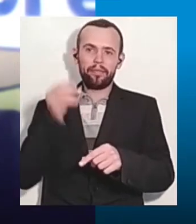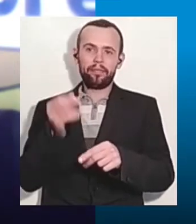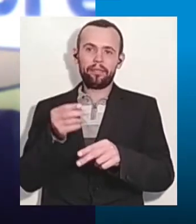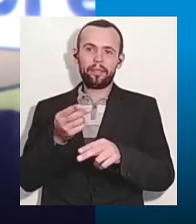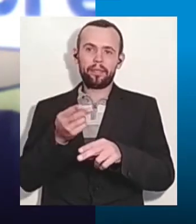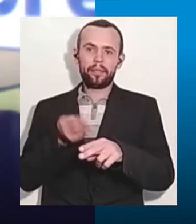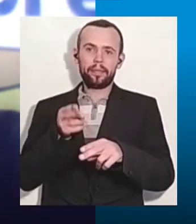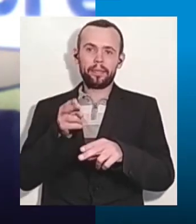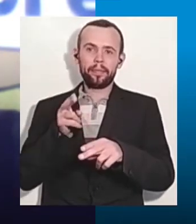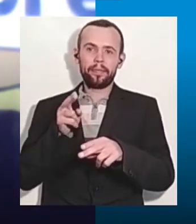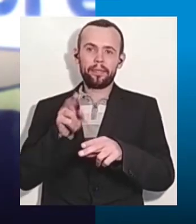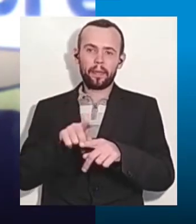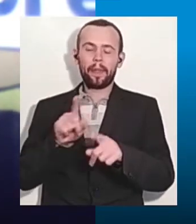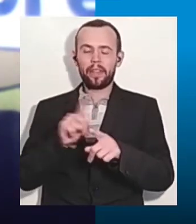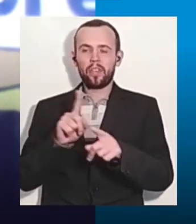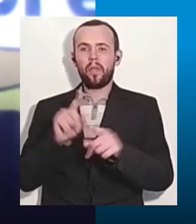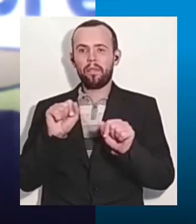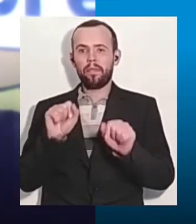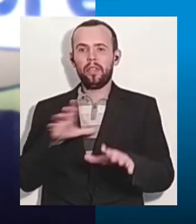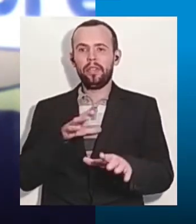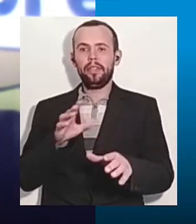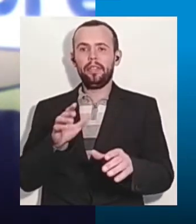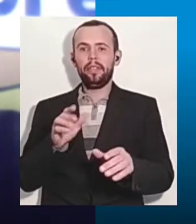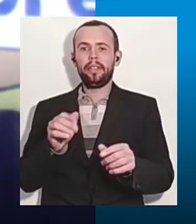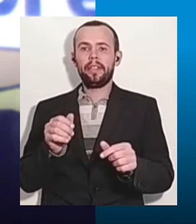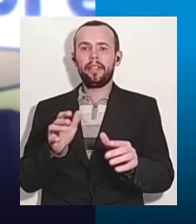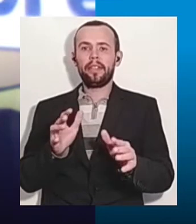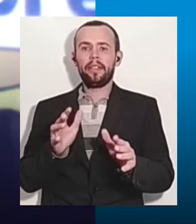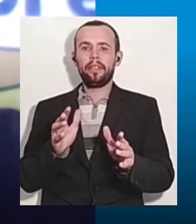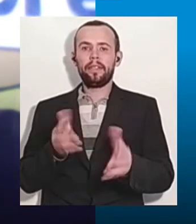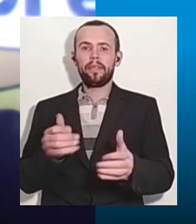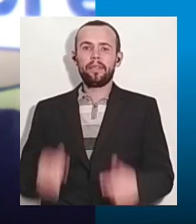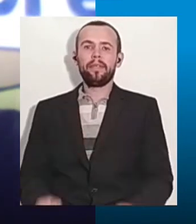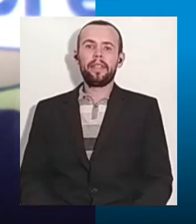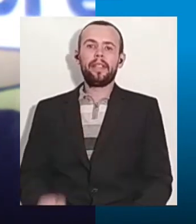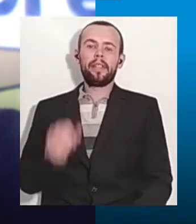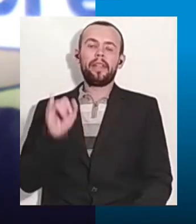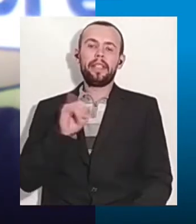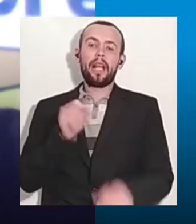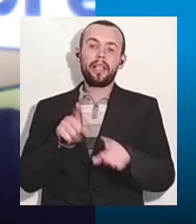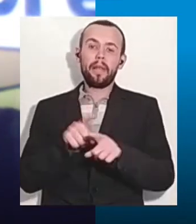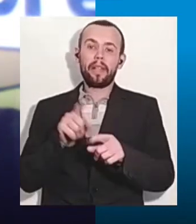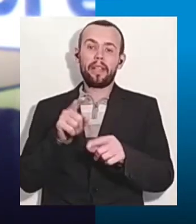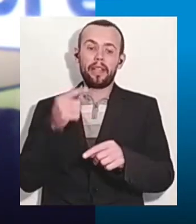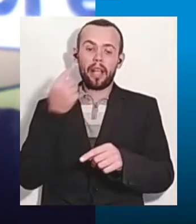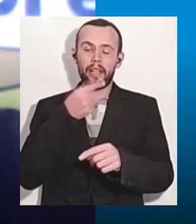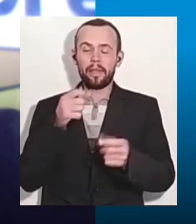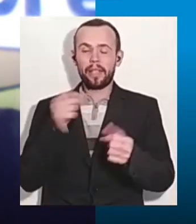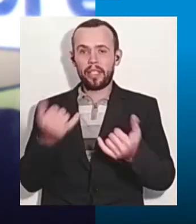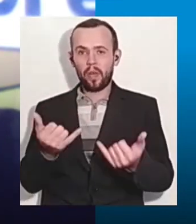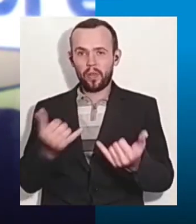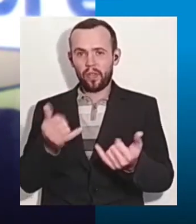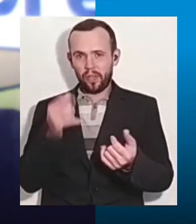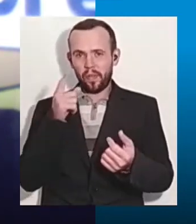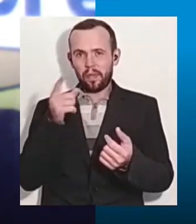зв'язок, зв'язок з правозахисниками, з рідним все равно через працівників системи. Система, звісно,